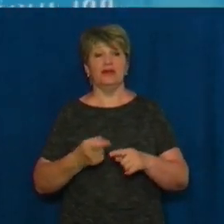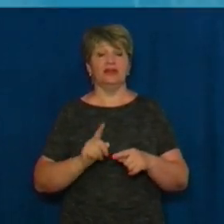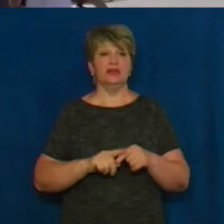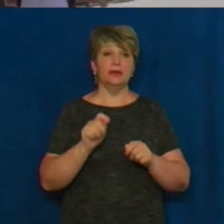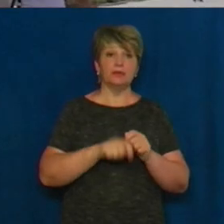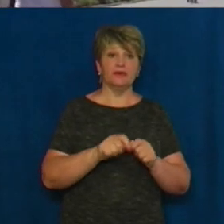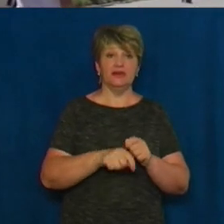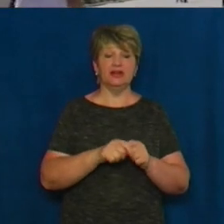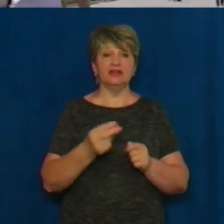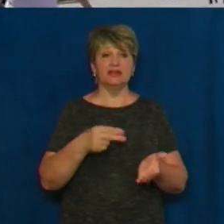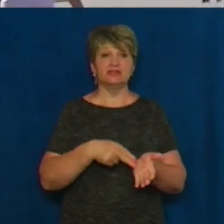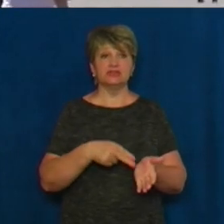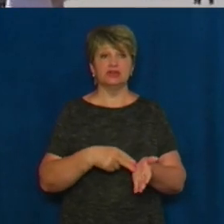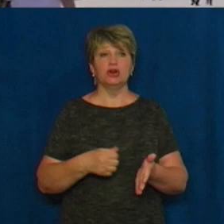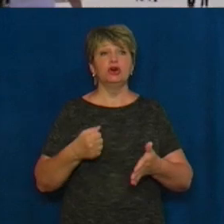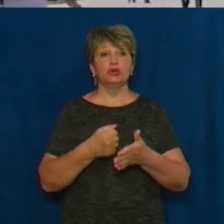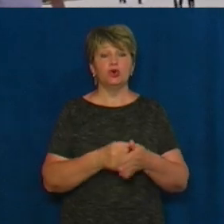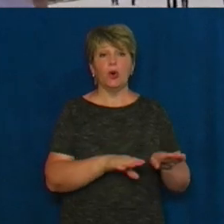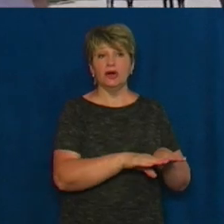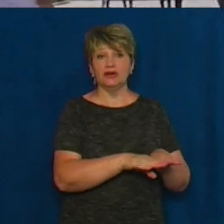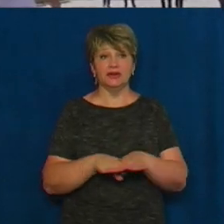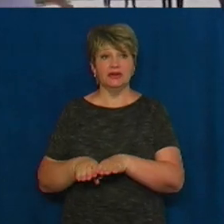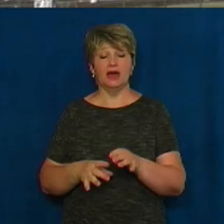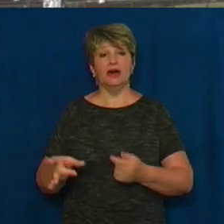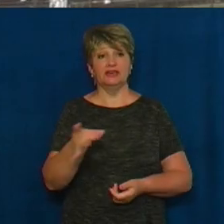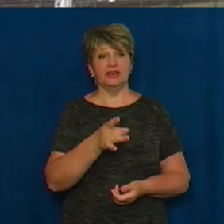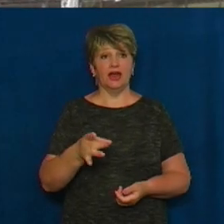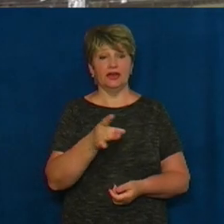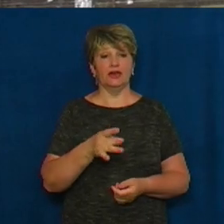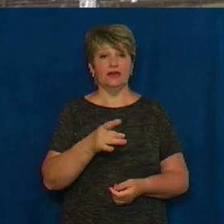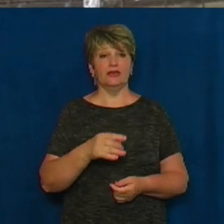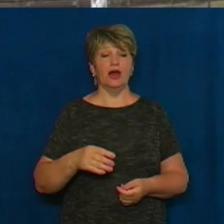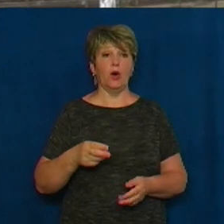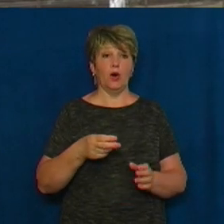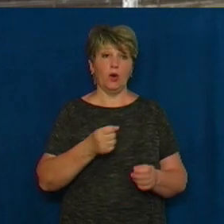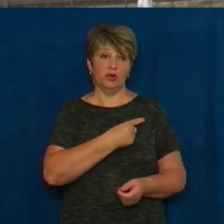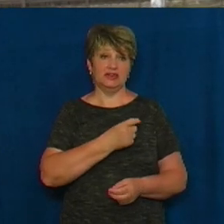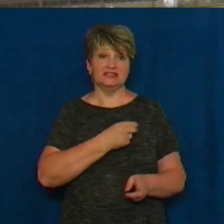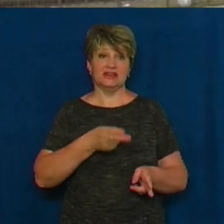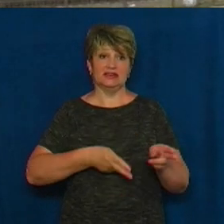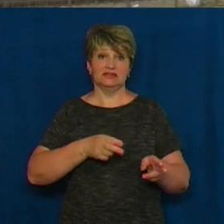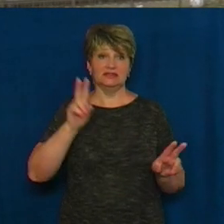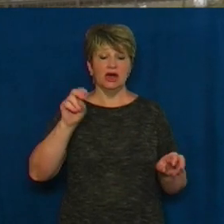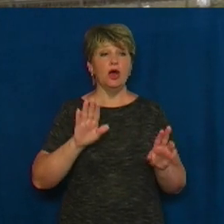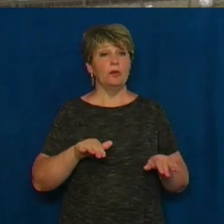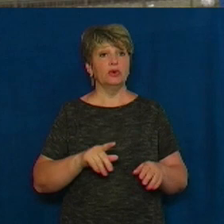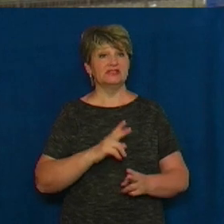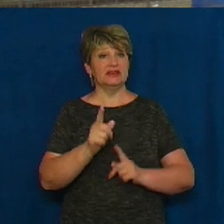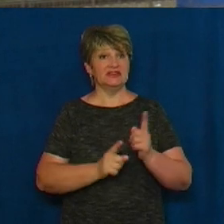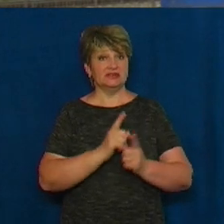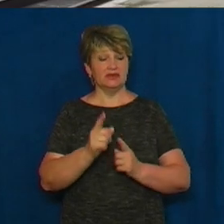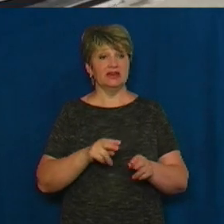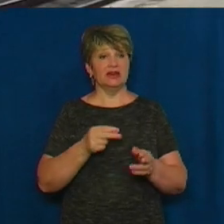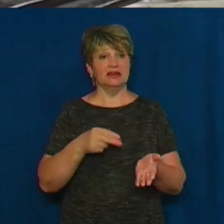приміського сполучення до єдиного рівня по регіональній філії «Одеська залізниця». Після зміни вартості ціна повного квитка